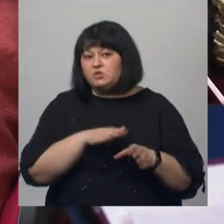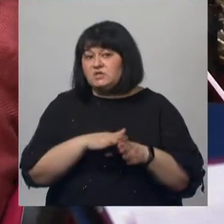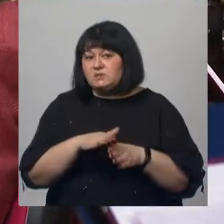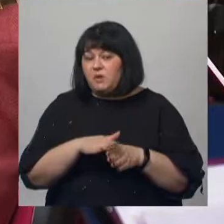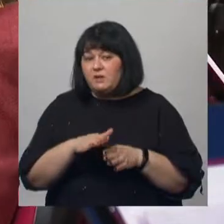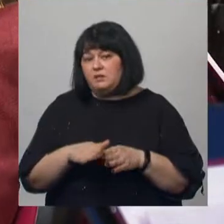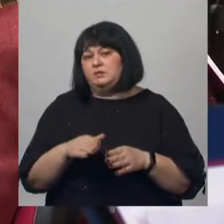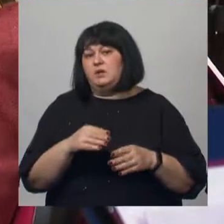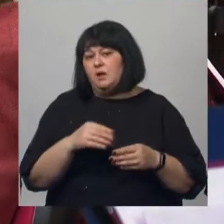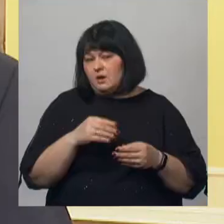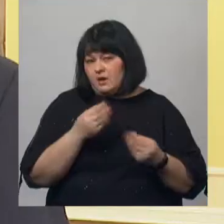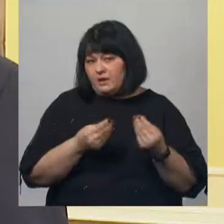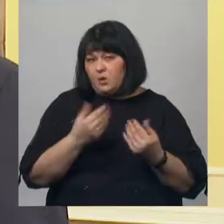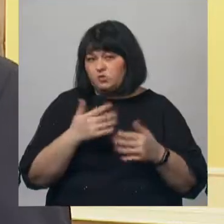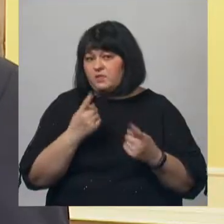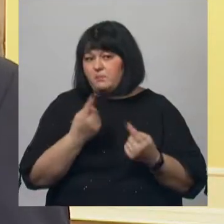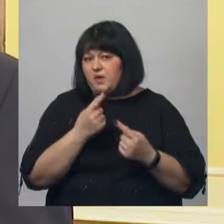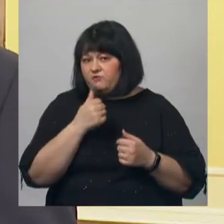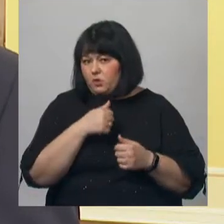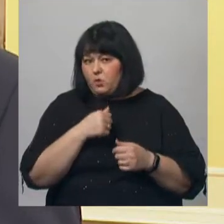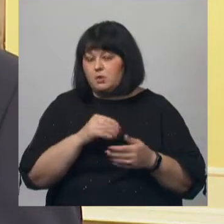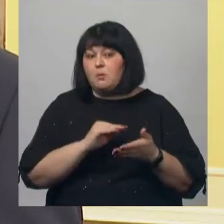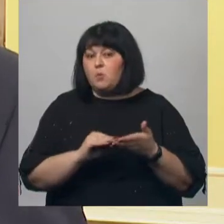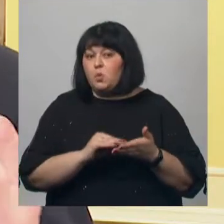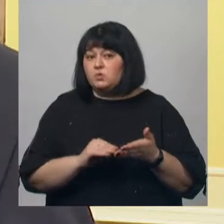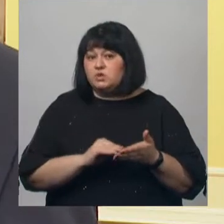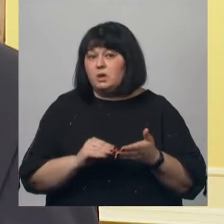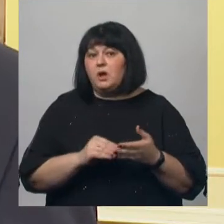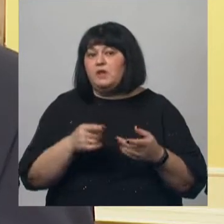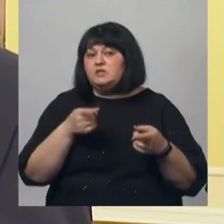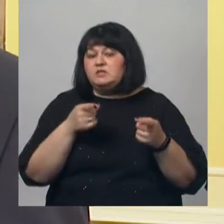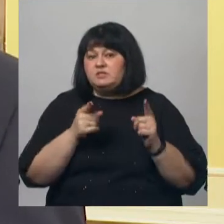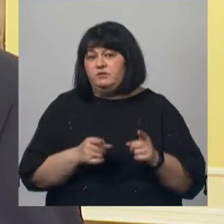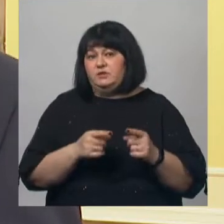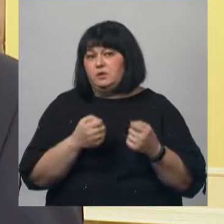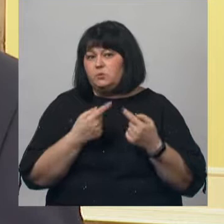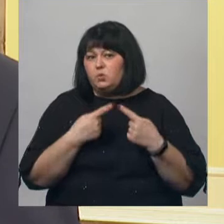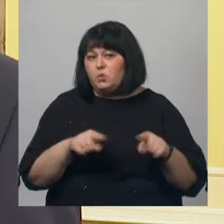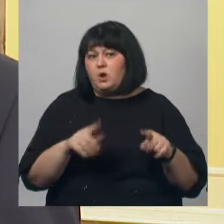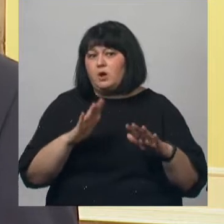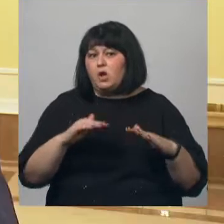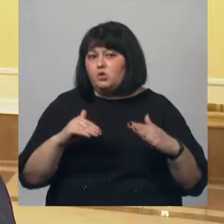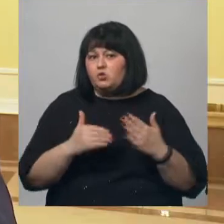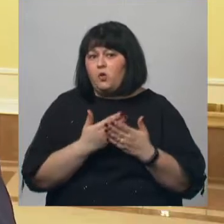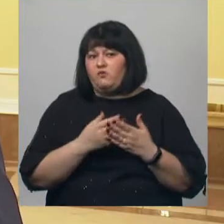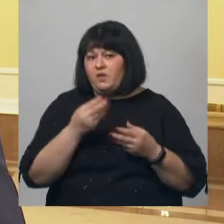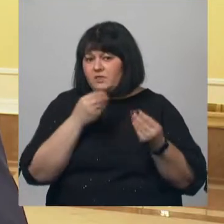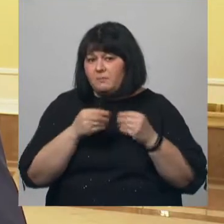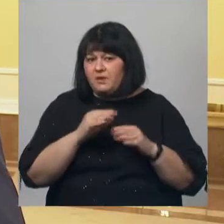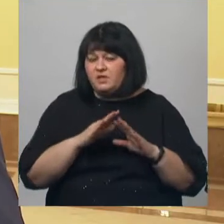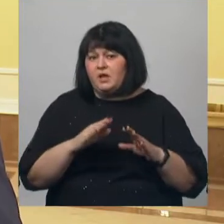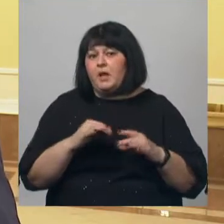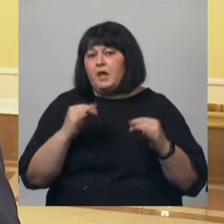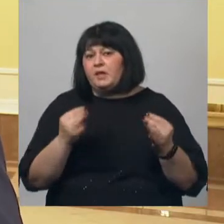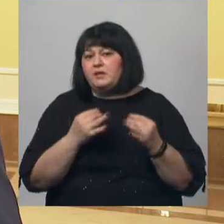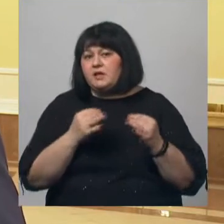играют ее уже не первый год. Музыка Халилова, она действительно какая-то другая, она какая-то новая, не поддельная. Они интересные мелодикой,